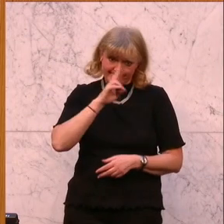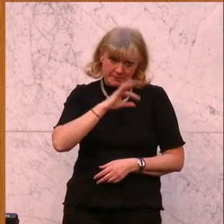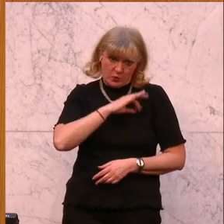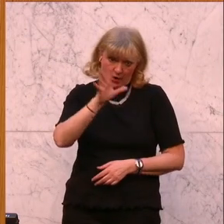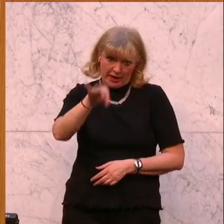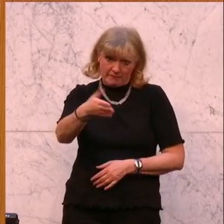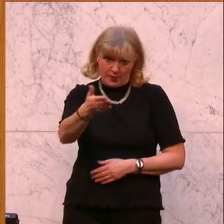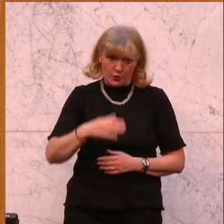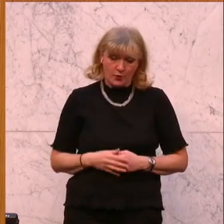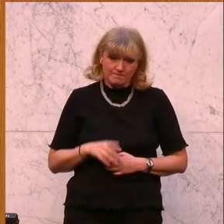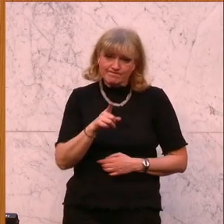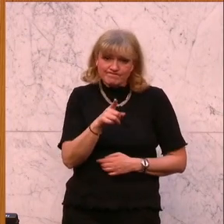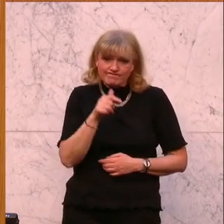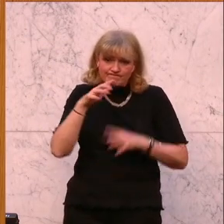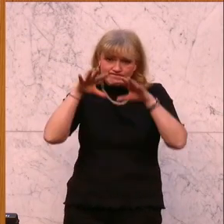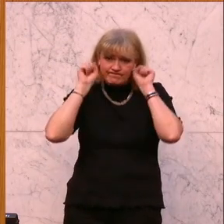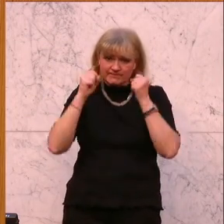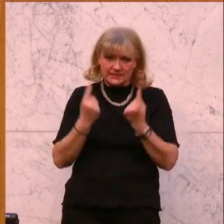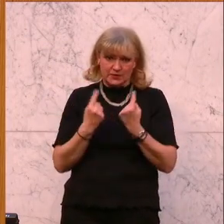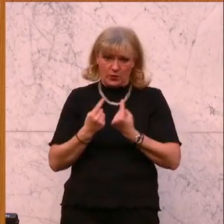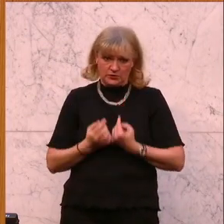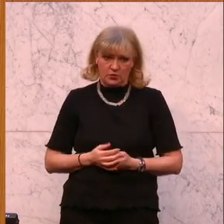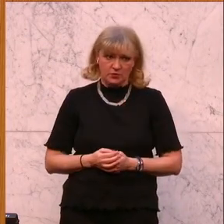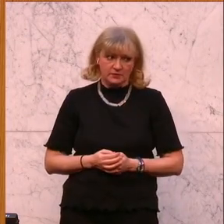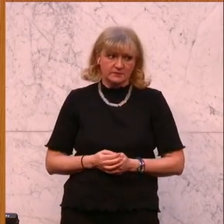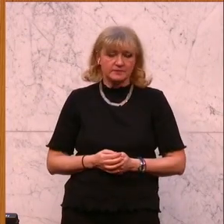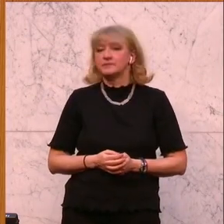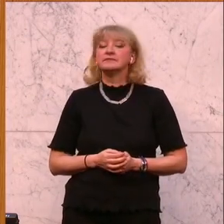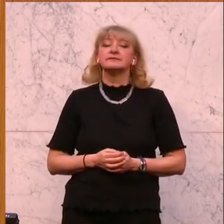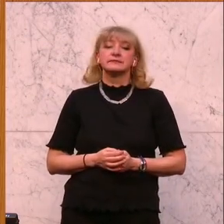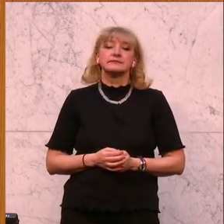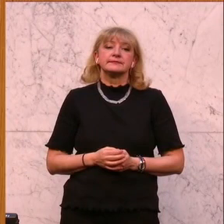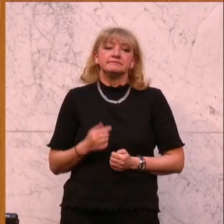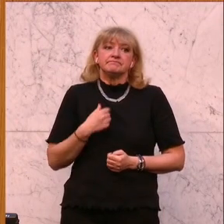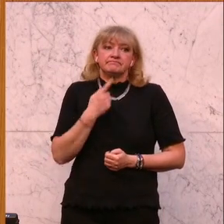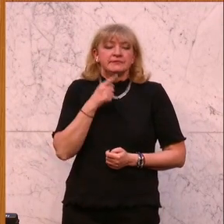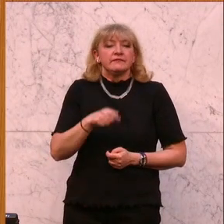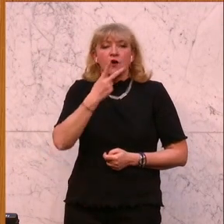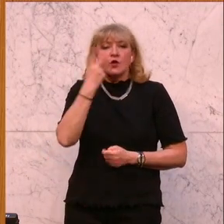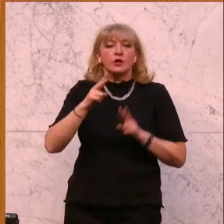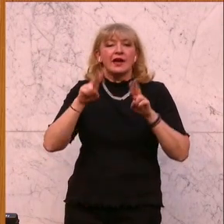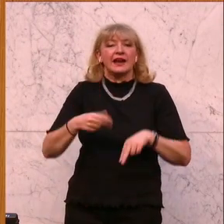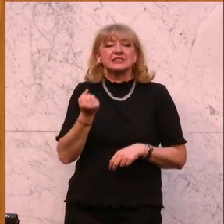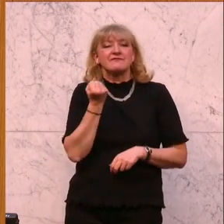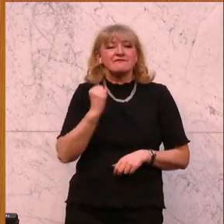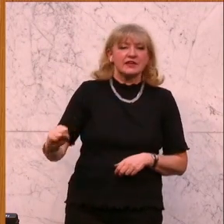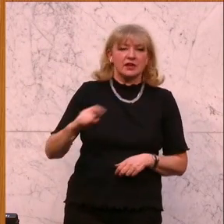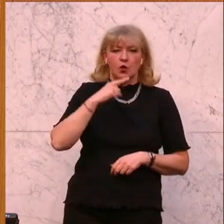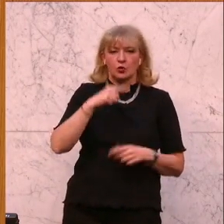Sie verkennen die Situation. Wir reden hier immer noch von einem völkerrechtswidrigen russischen